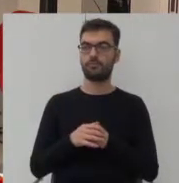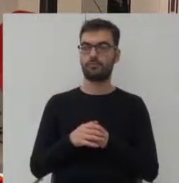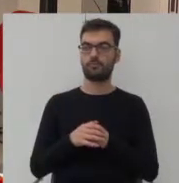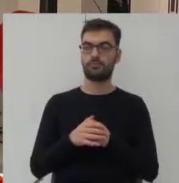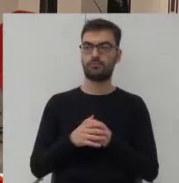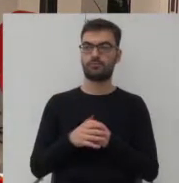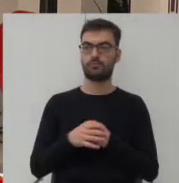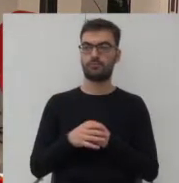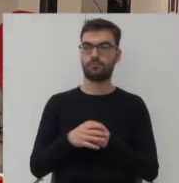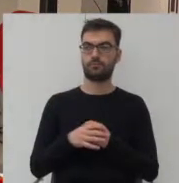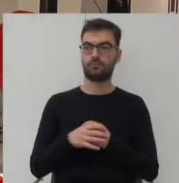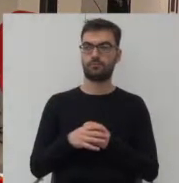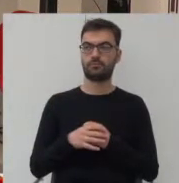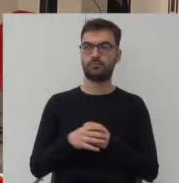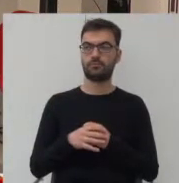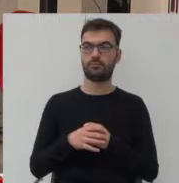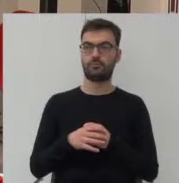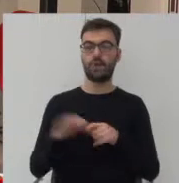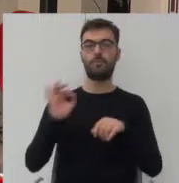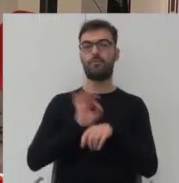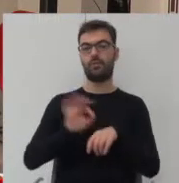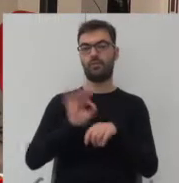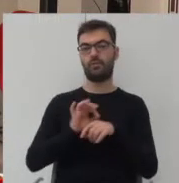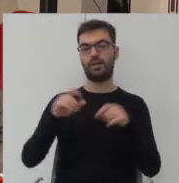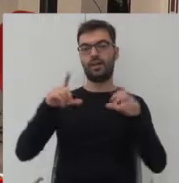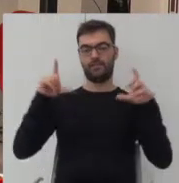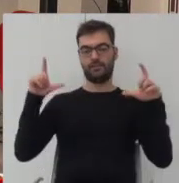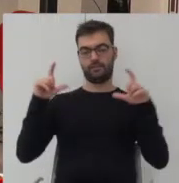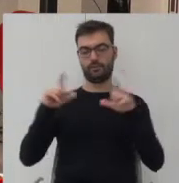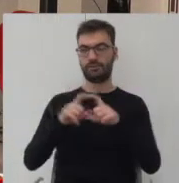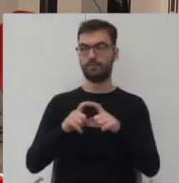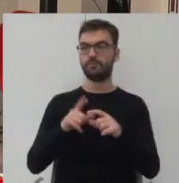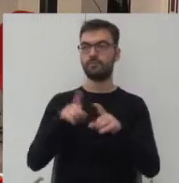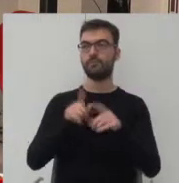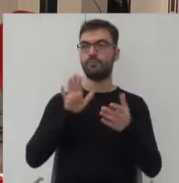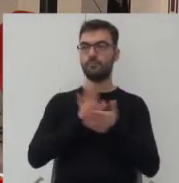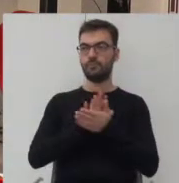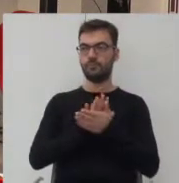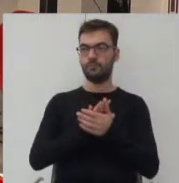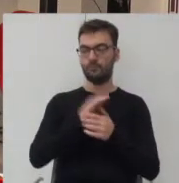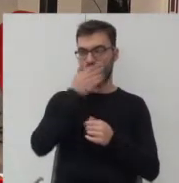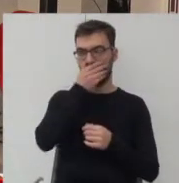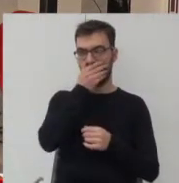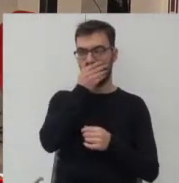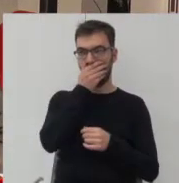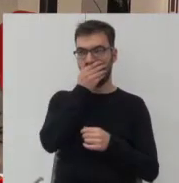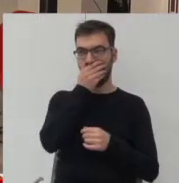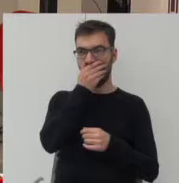tej dużej skali, od tej miejskiej, po detal, i to jest też właśnie bardzo charakterystyczne w tym myśleniu, że